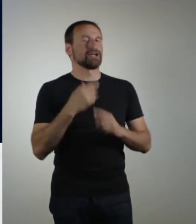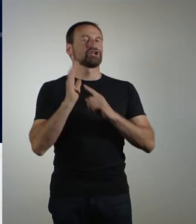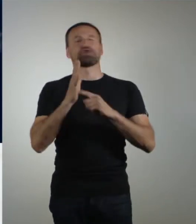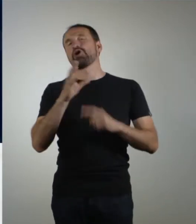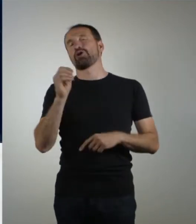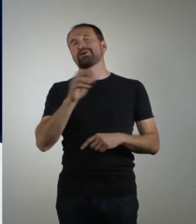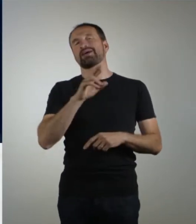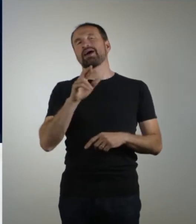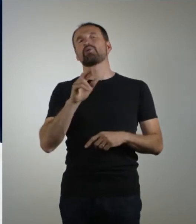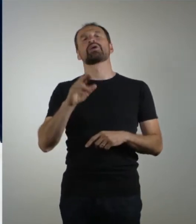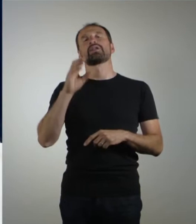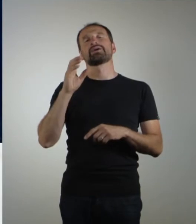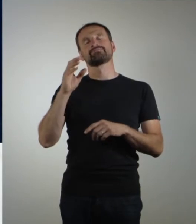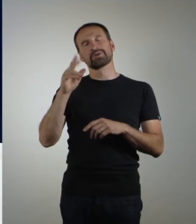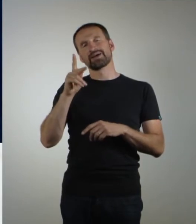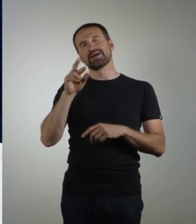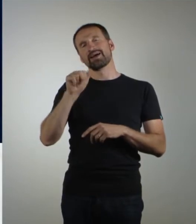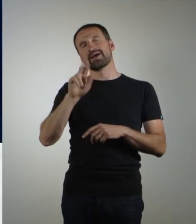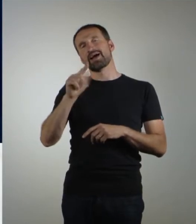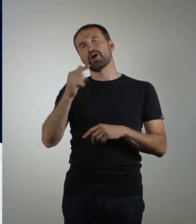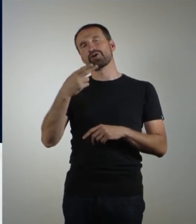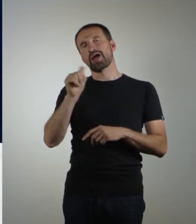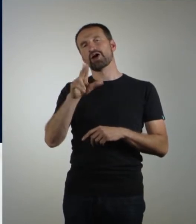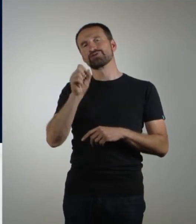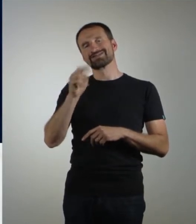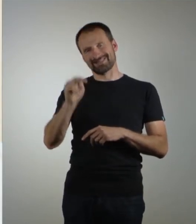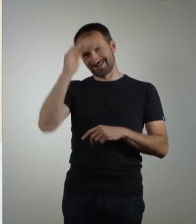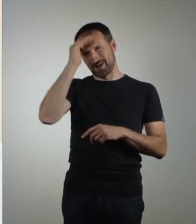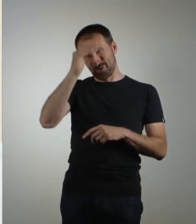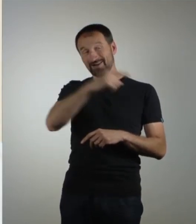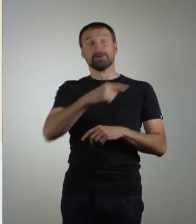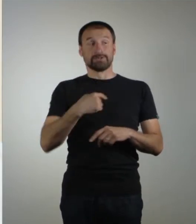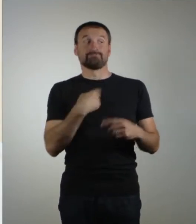in der Show. Wir werden ein Interview zusammen machen und ich freue mich jetzt sehr darauf, muss ich sagen.